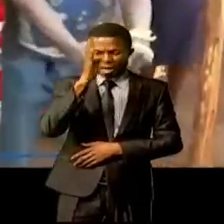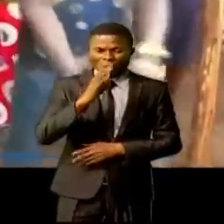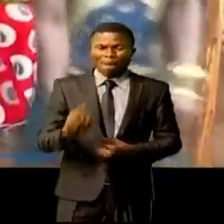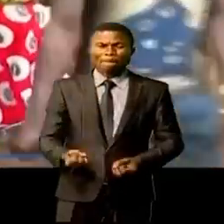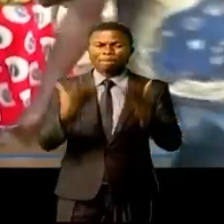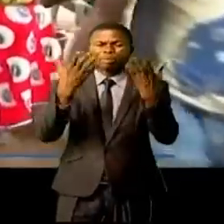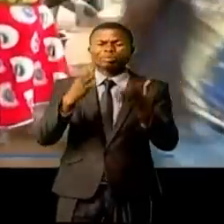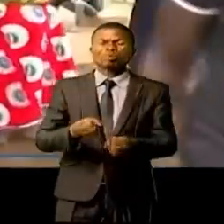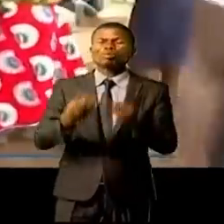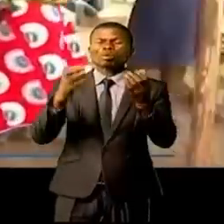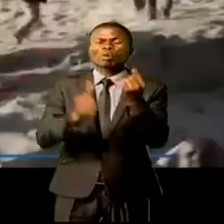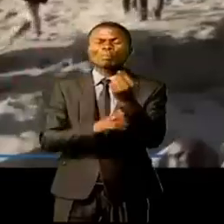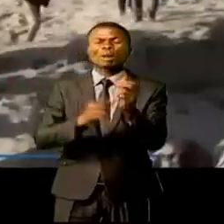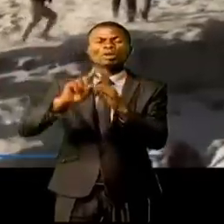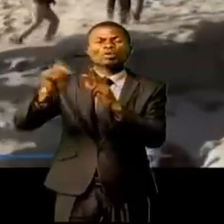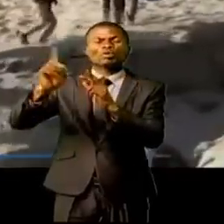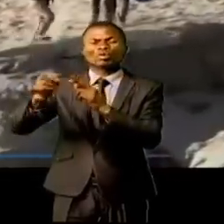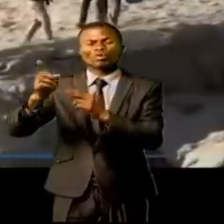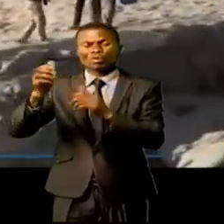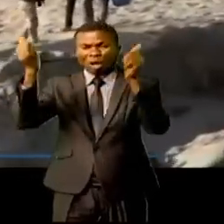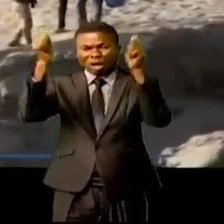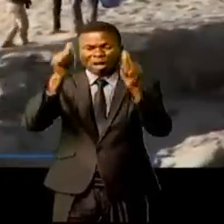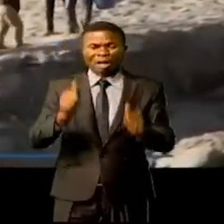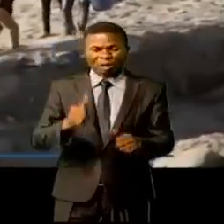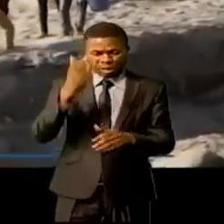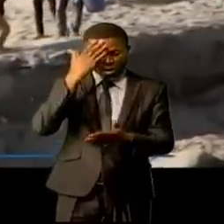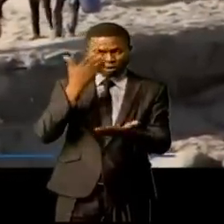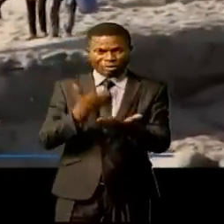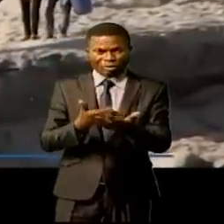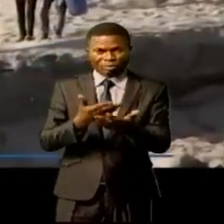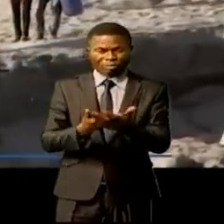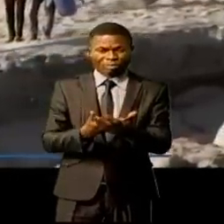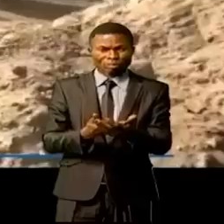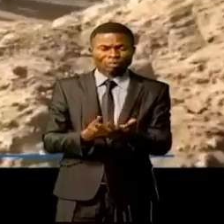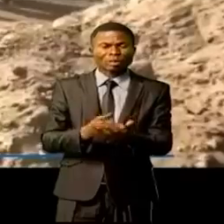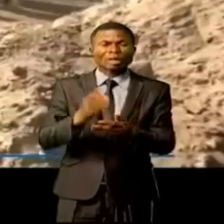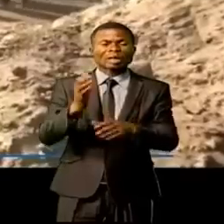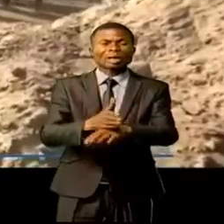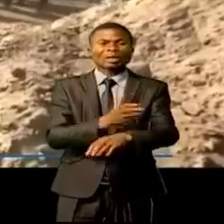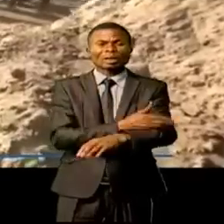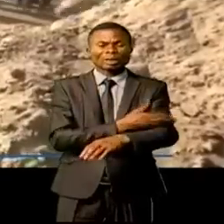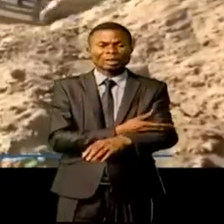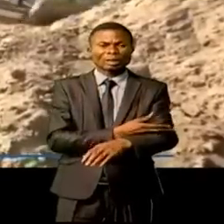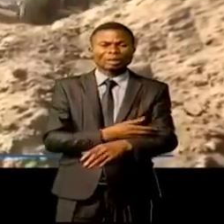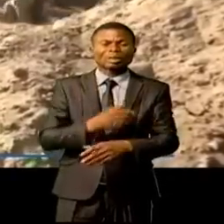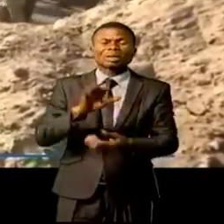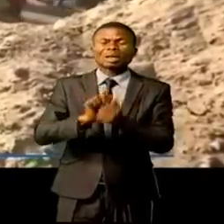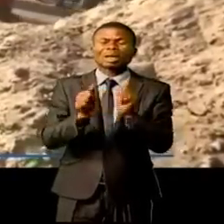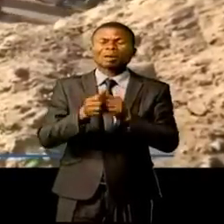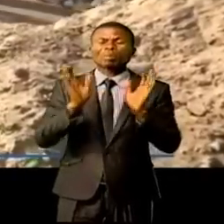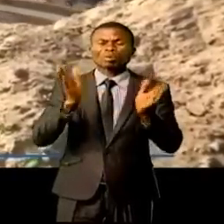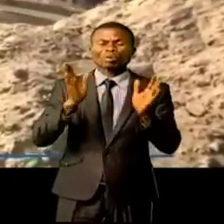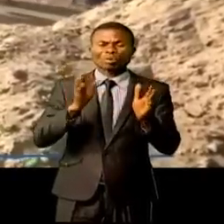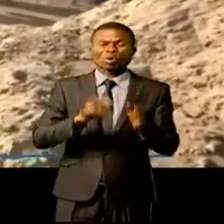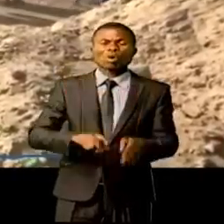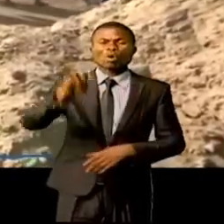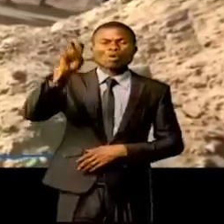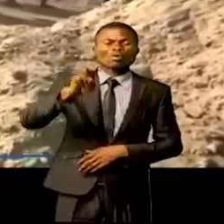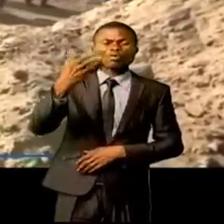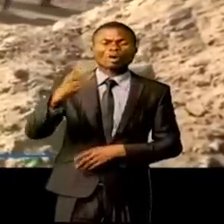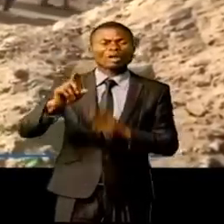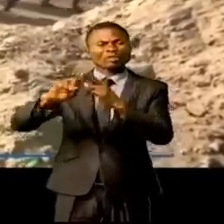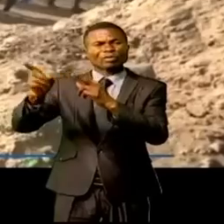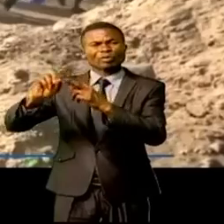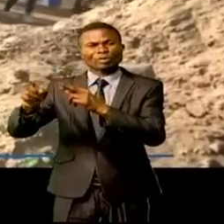nombre de réfugiés en Afrique sont relativement connues, la maîtrise de l'évolution et de l'ampleur de ces phénomènes migratoires échappent au